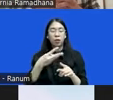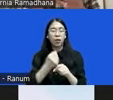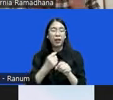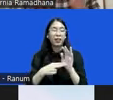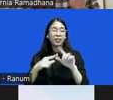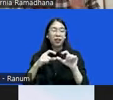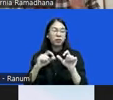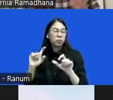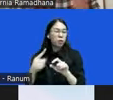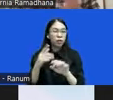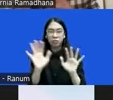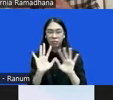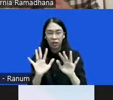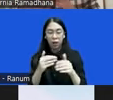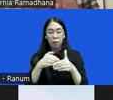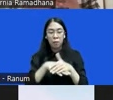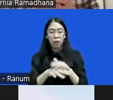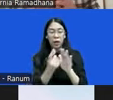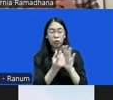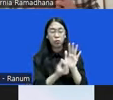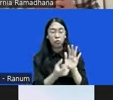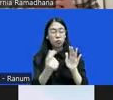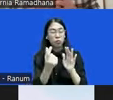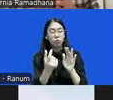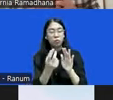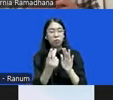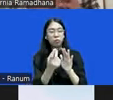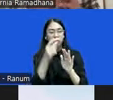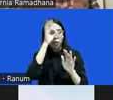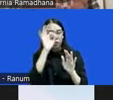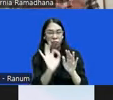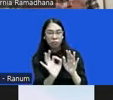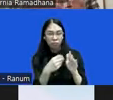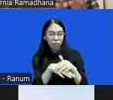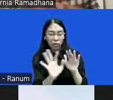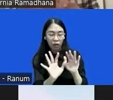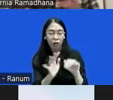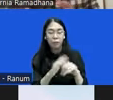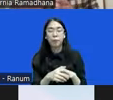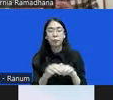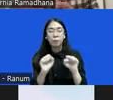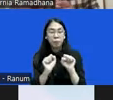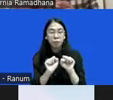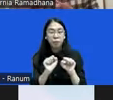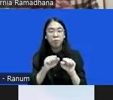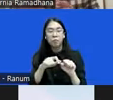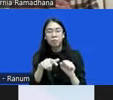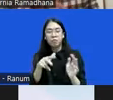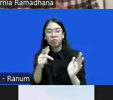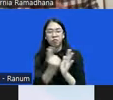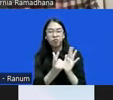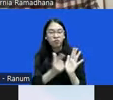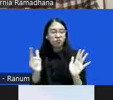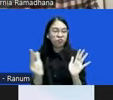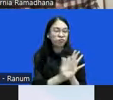tidak masuk di sana, dan urgensitas untuk segera mengundangkannya juga tidak